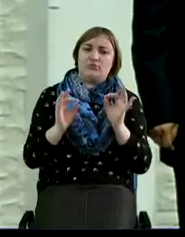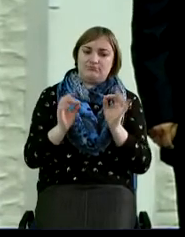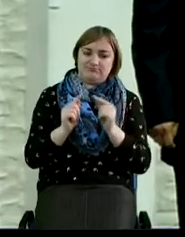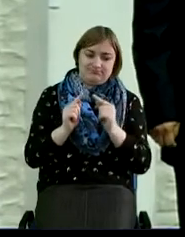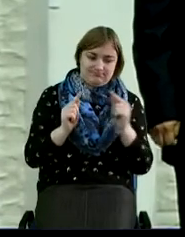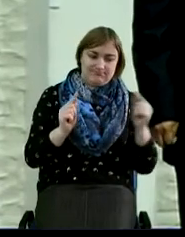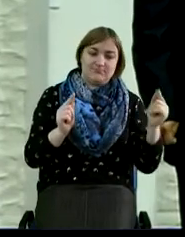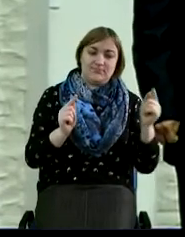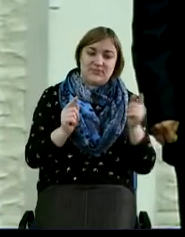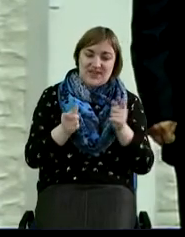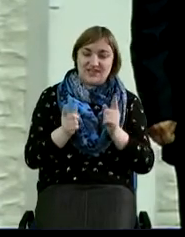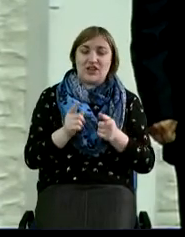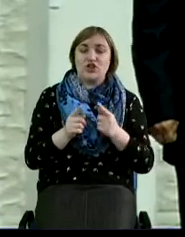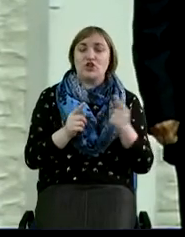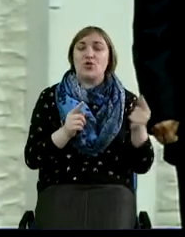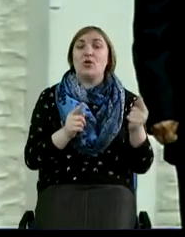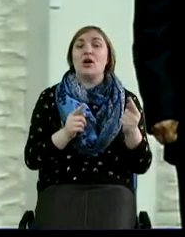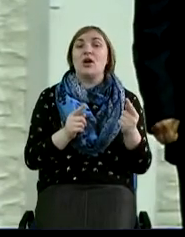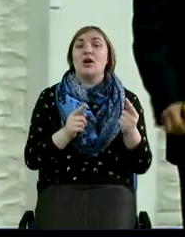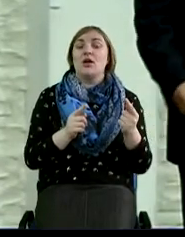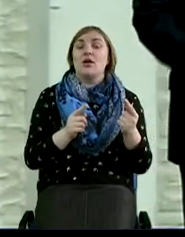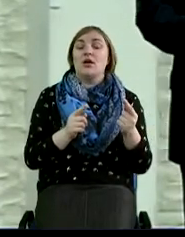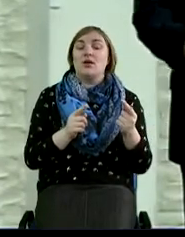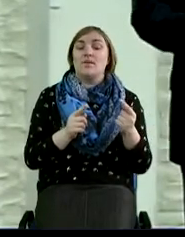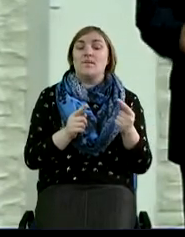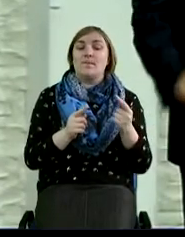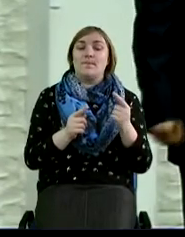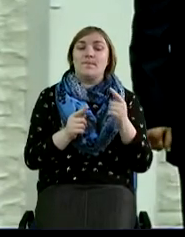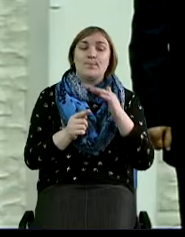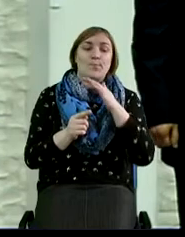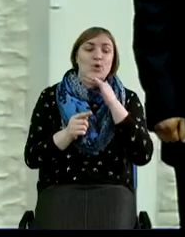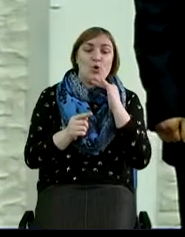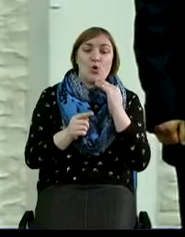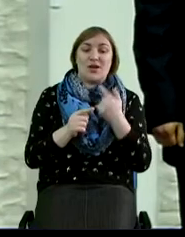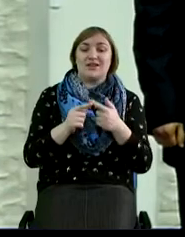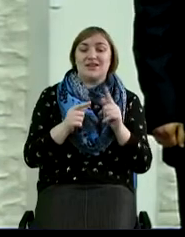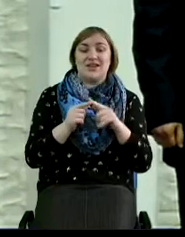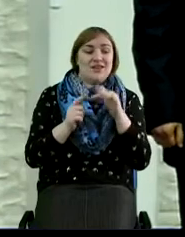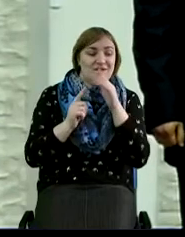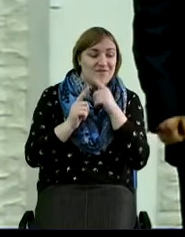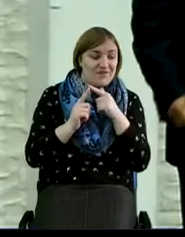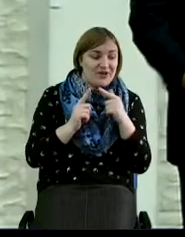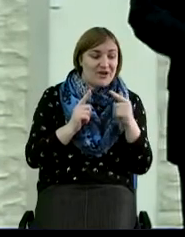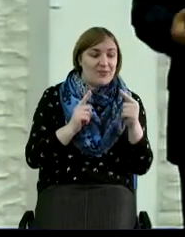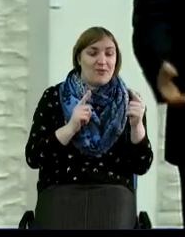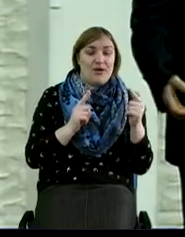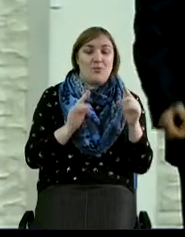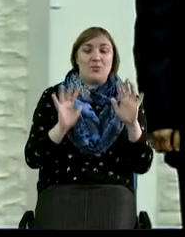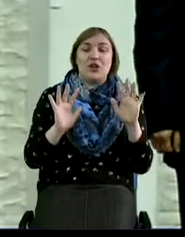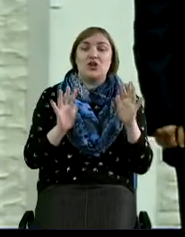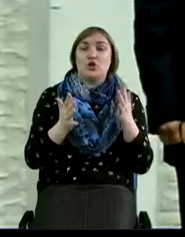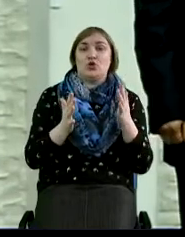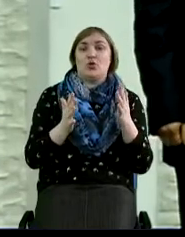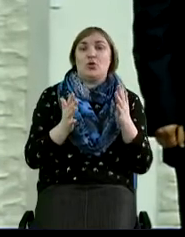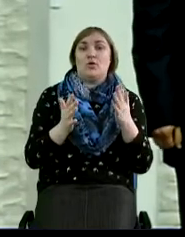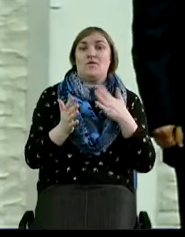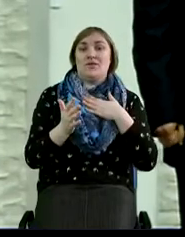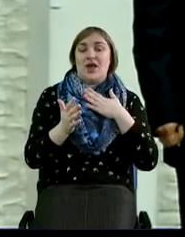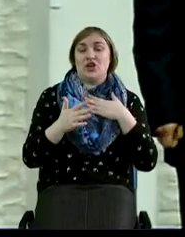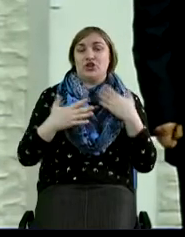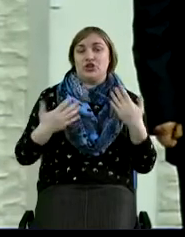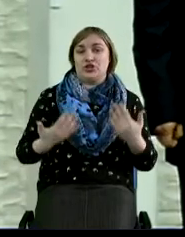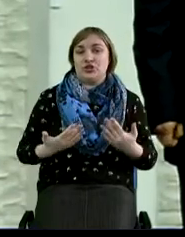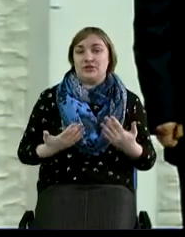времени. И вы знаете, многое за это время произошло в нашей